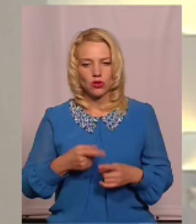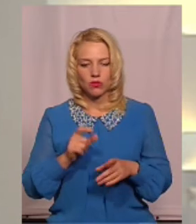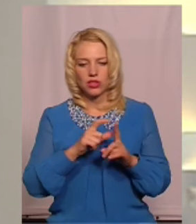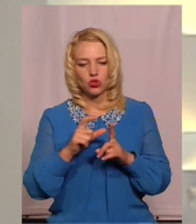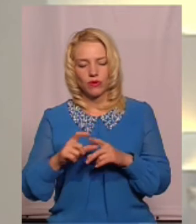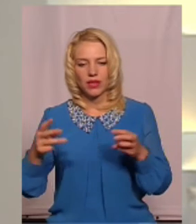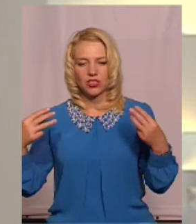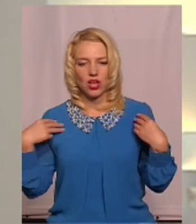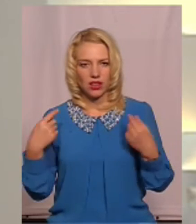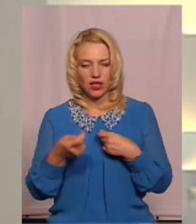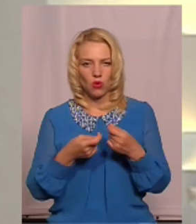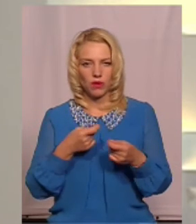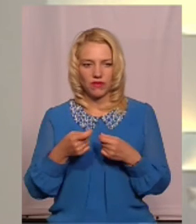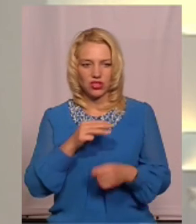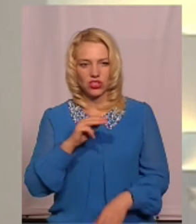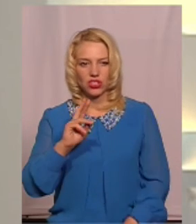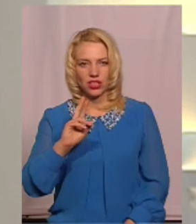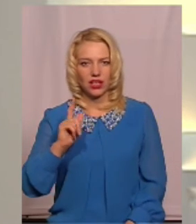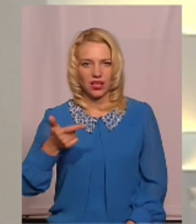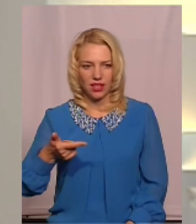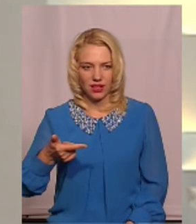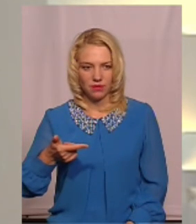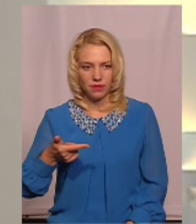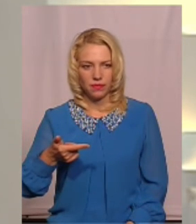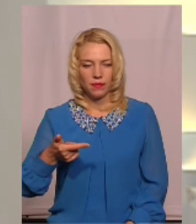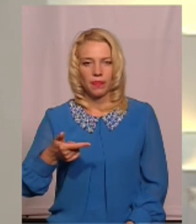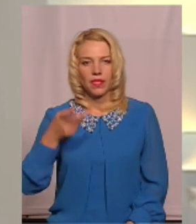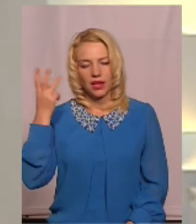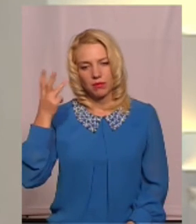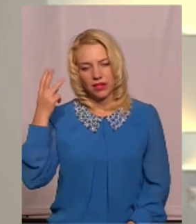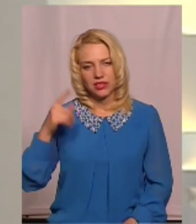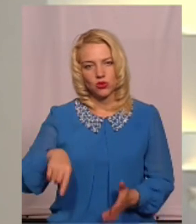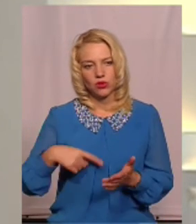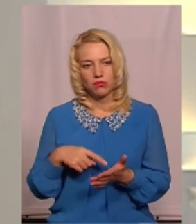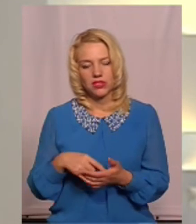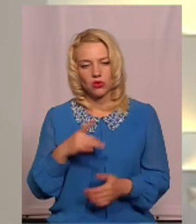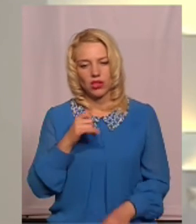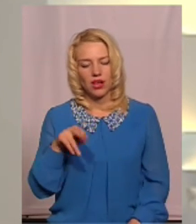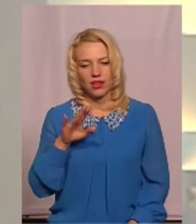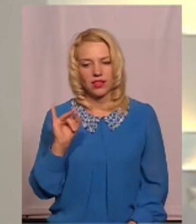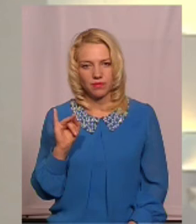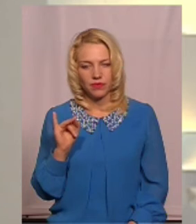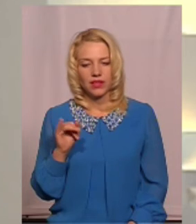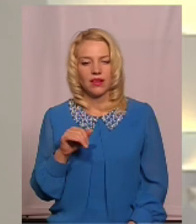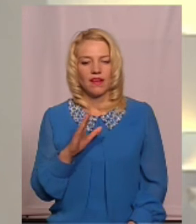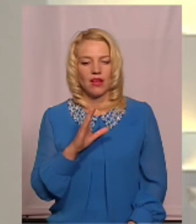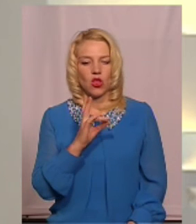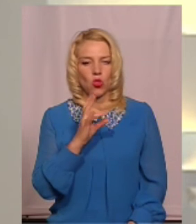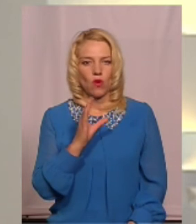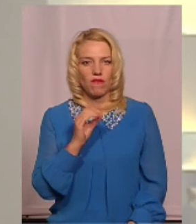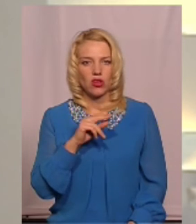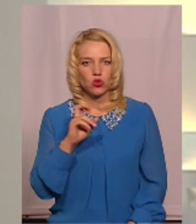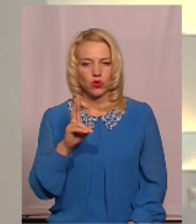начальника управління житлово-комунального господарства Хмельницької міської ради Василя Новачка, у